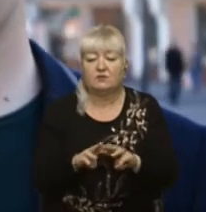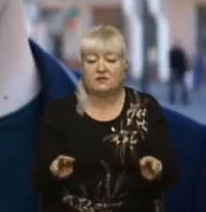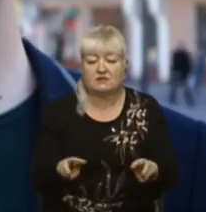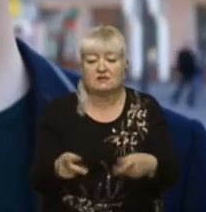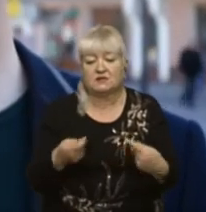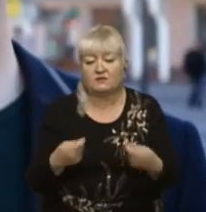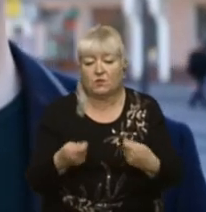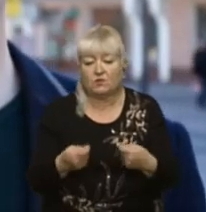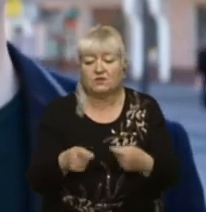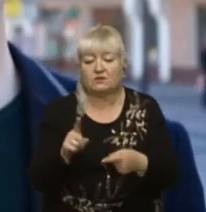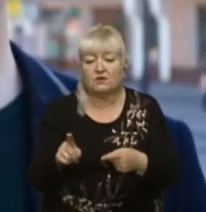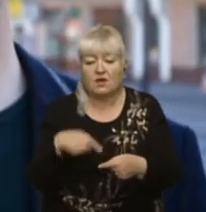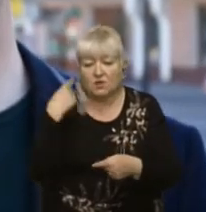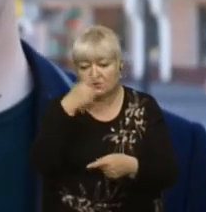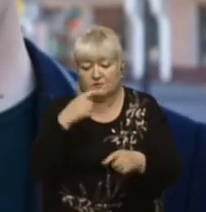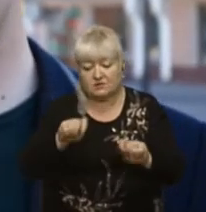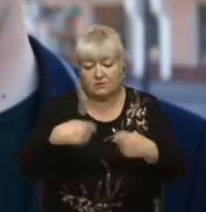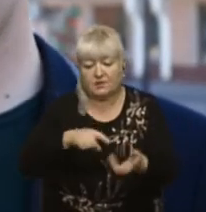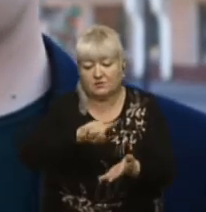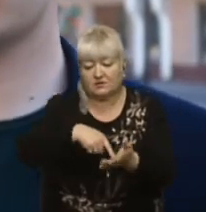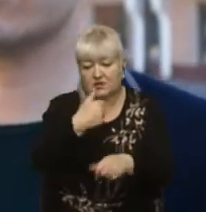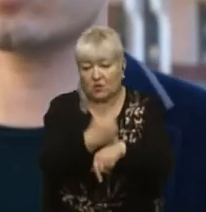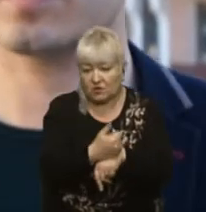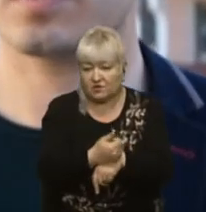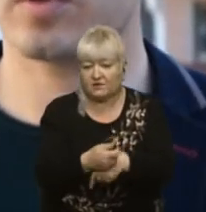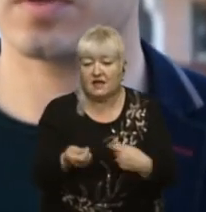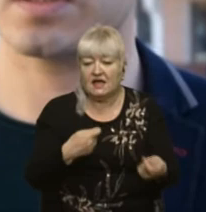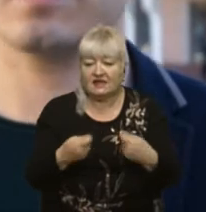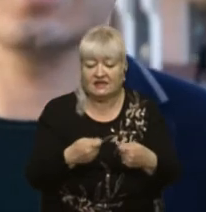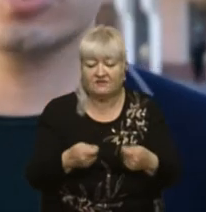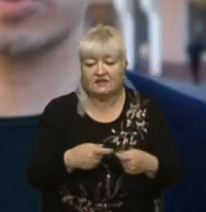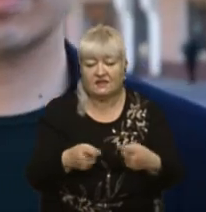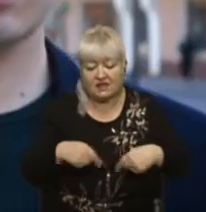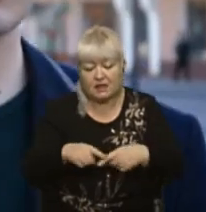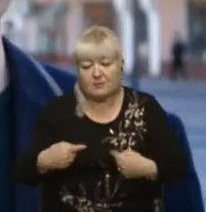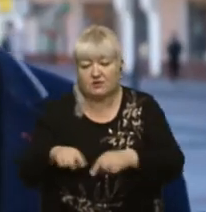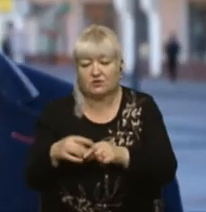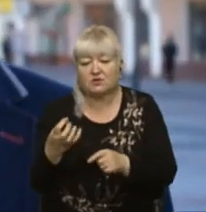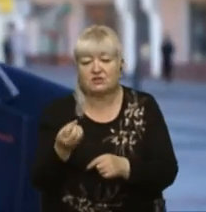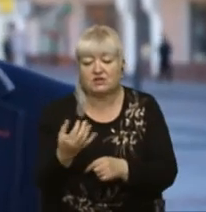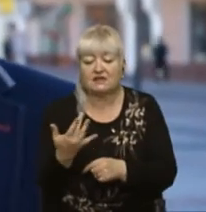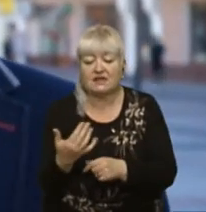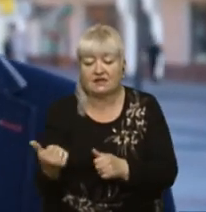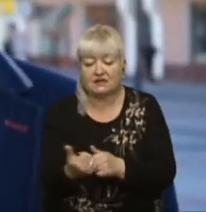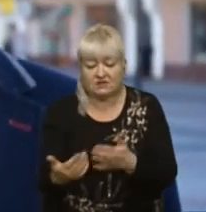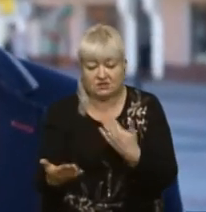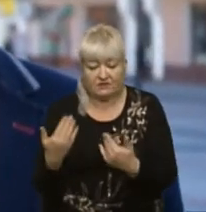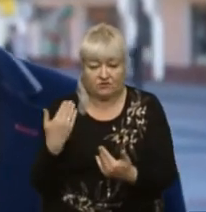і до уряду. Їх особисто передавав міський голова і відповідні керівники структурних підрозділів ще декілька тижнів тому.